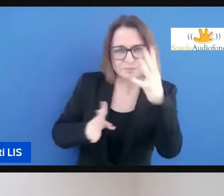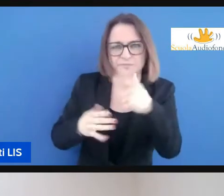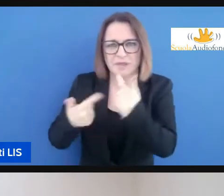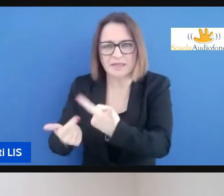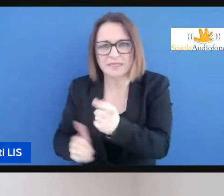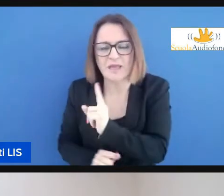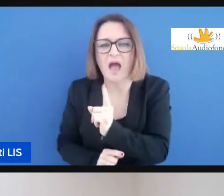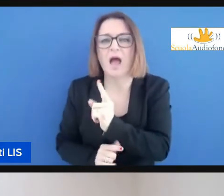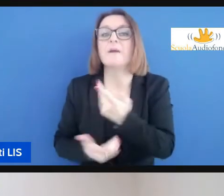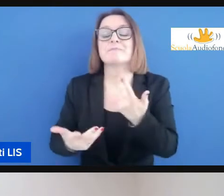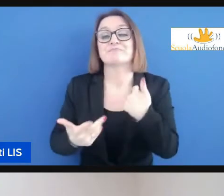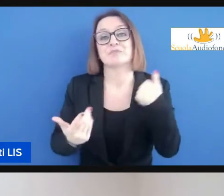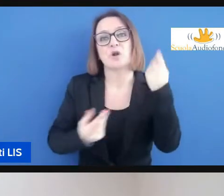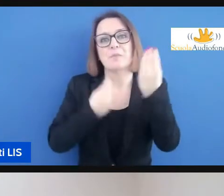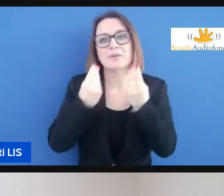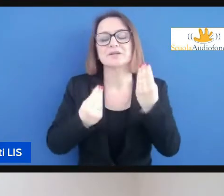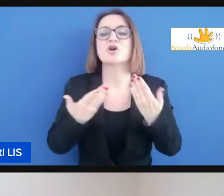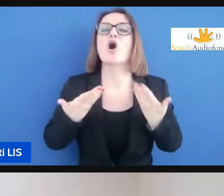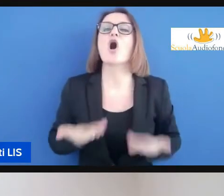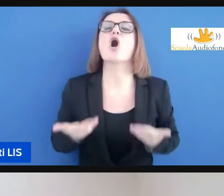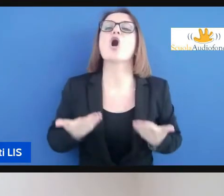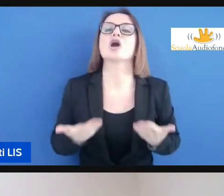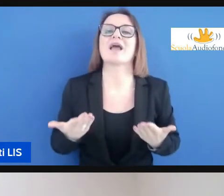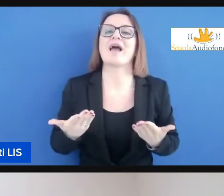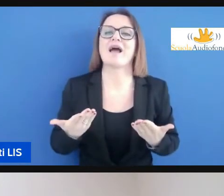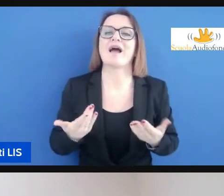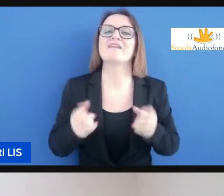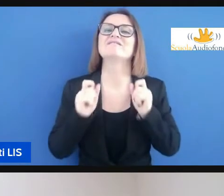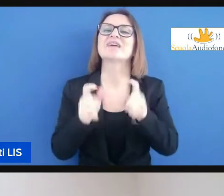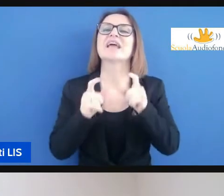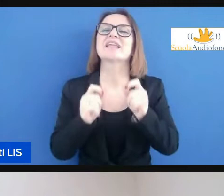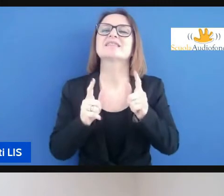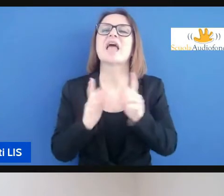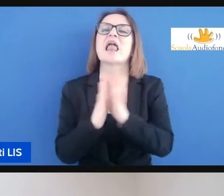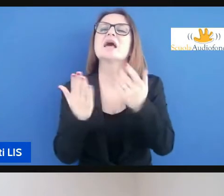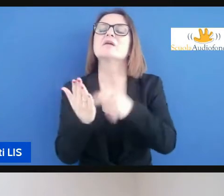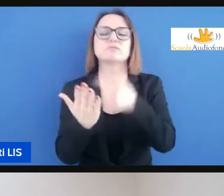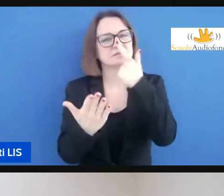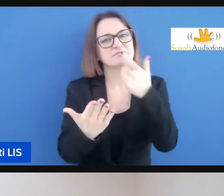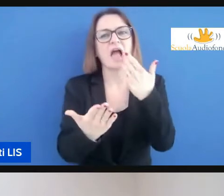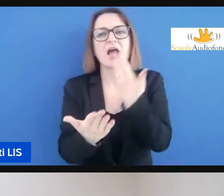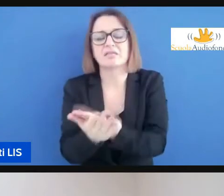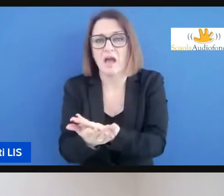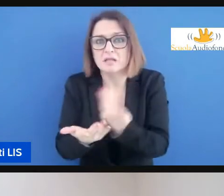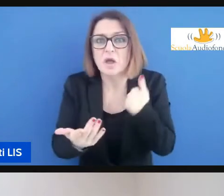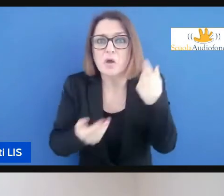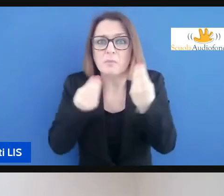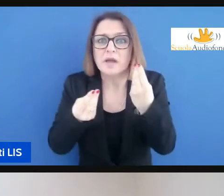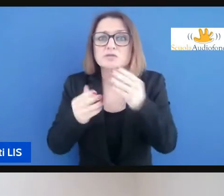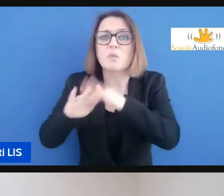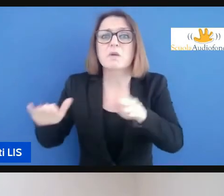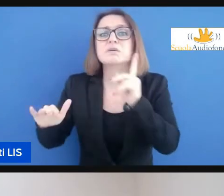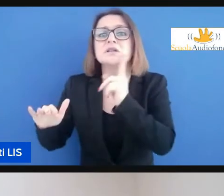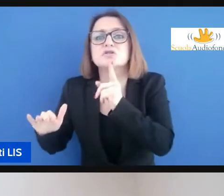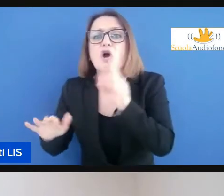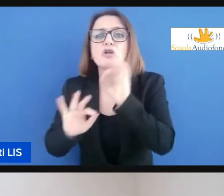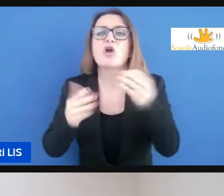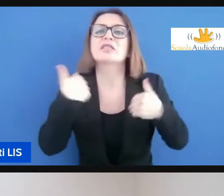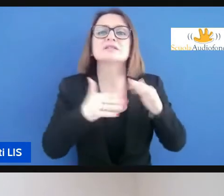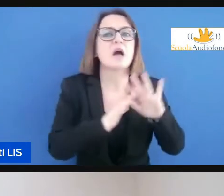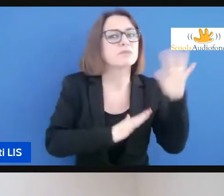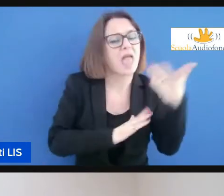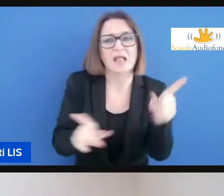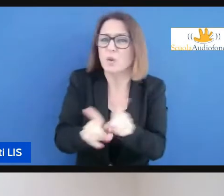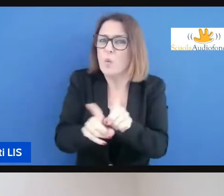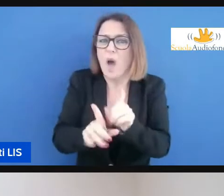purtroppo attualmente in commercio non esistono testi di questo tipo ma vale per i bambini sordi come vale per altre disabilità e quindi